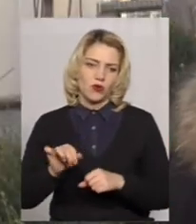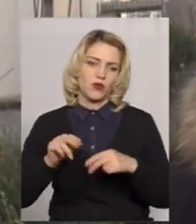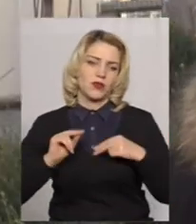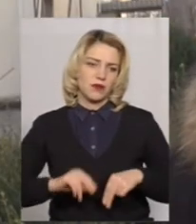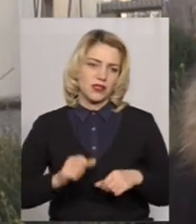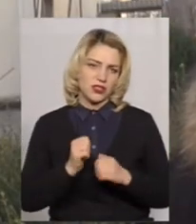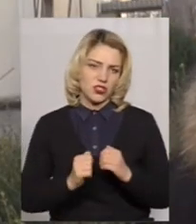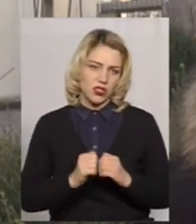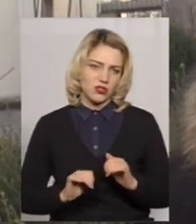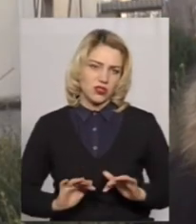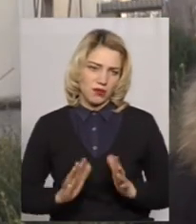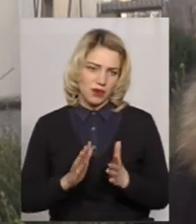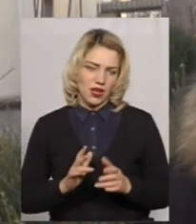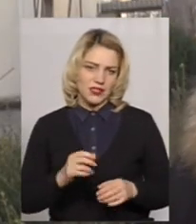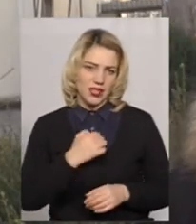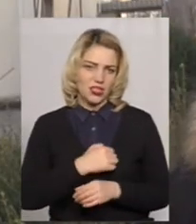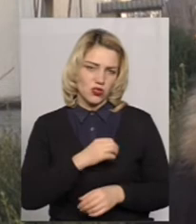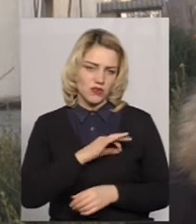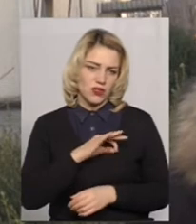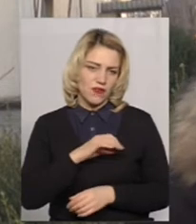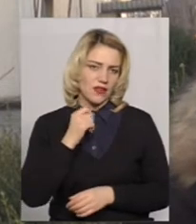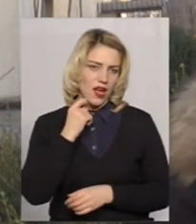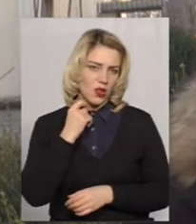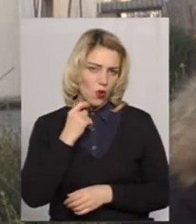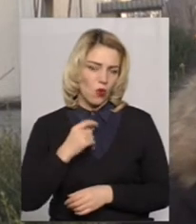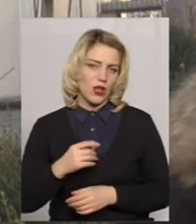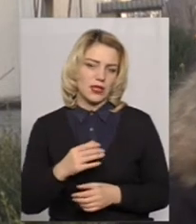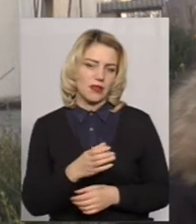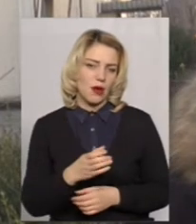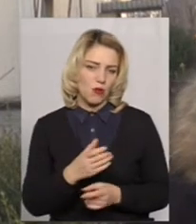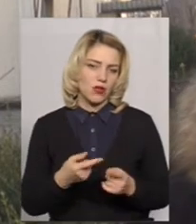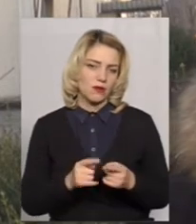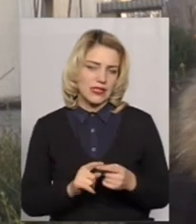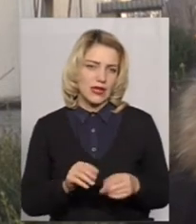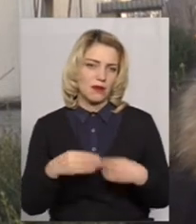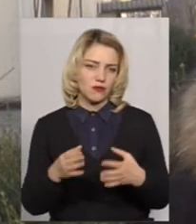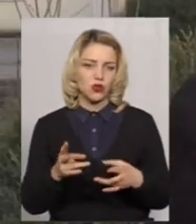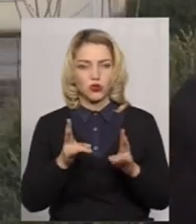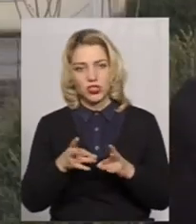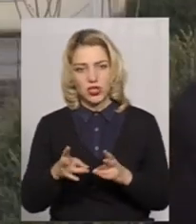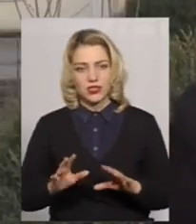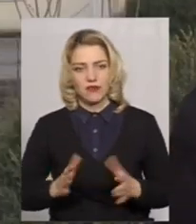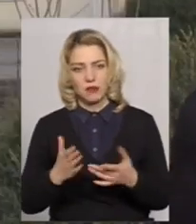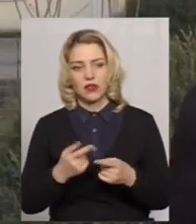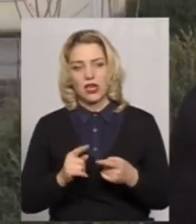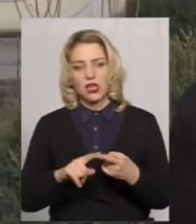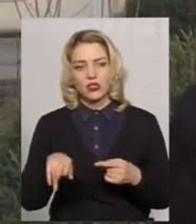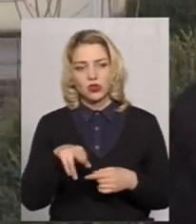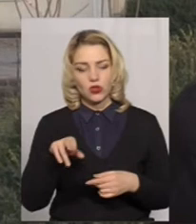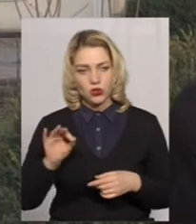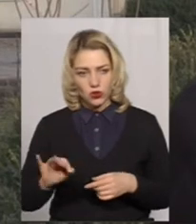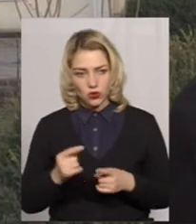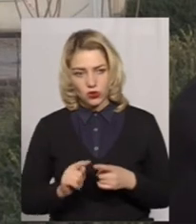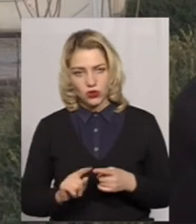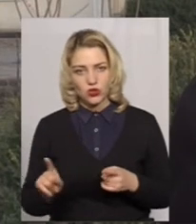Часто трапляється зловживання алкогольними напоями. Це теж призводить до нещасних випадків. З точки зору того, що